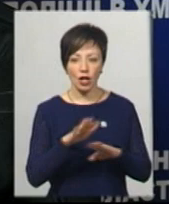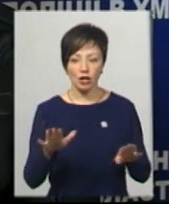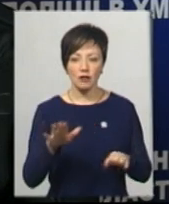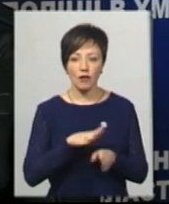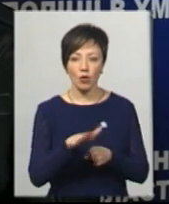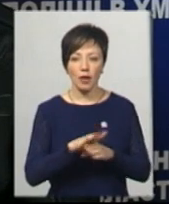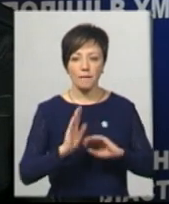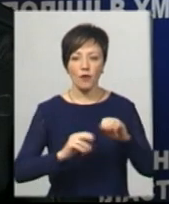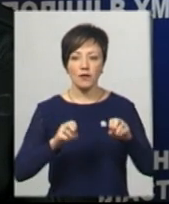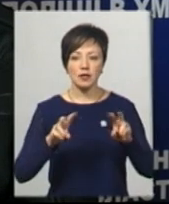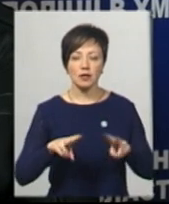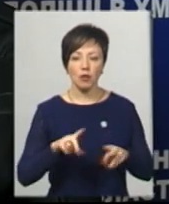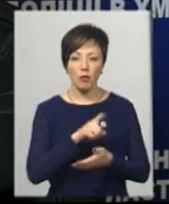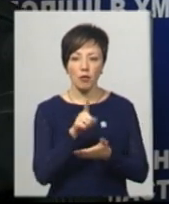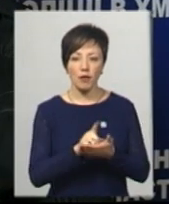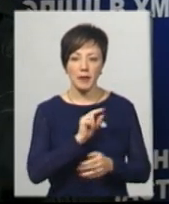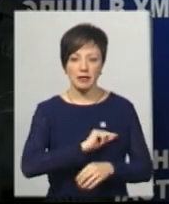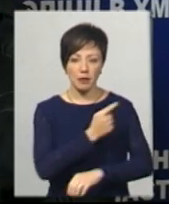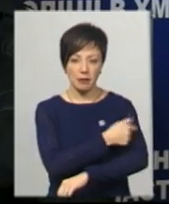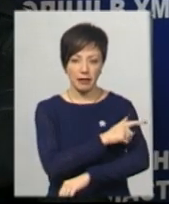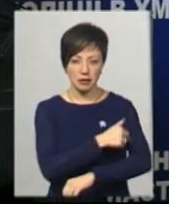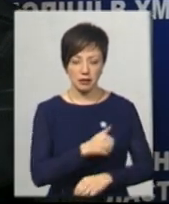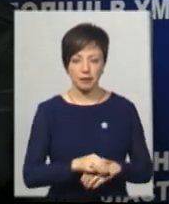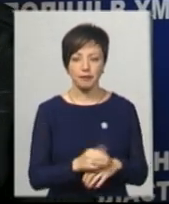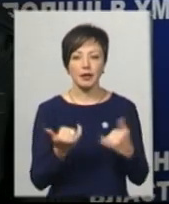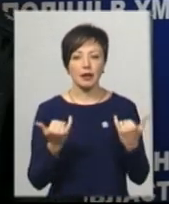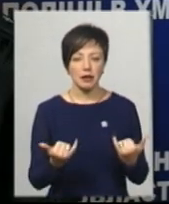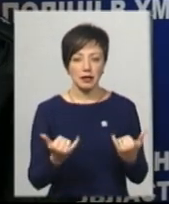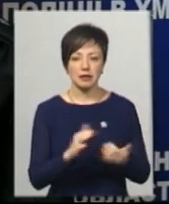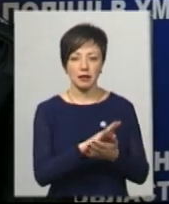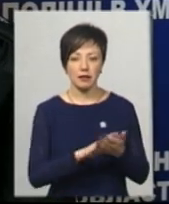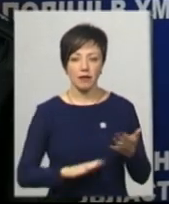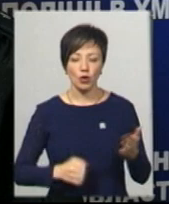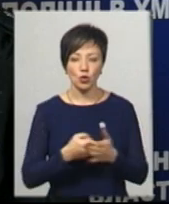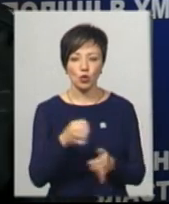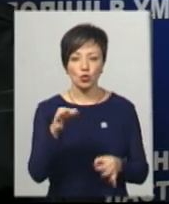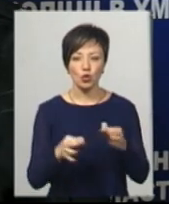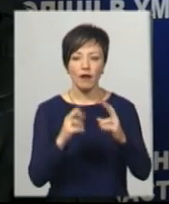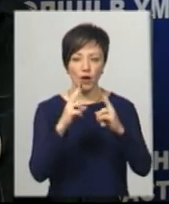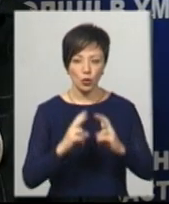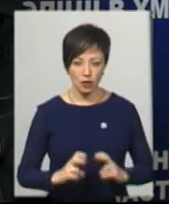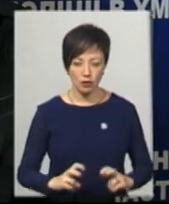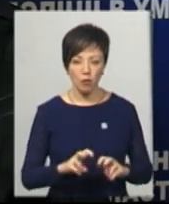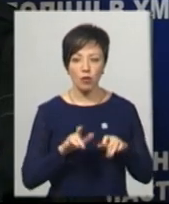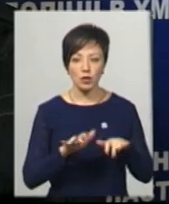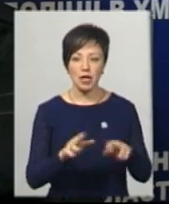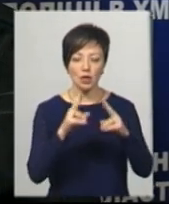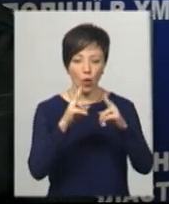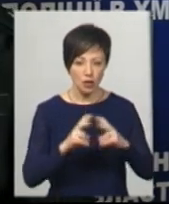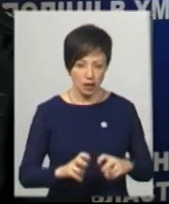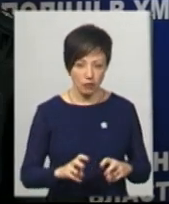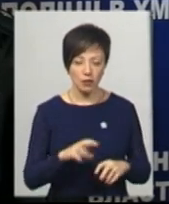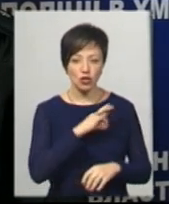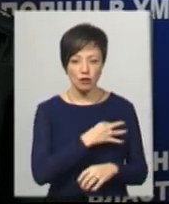обов'язків медичним або фармацевтичним працівником. Наразі триває досудове розслідування. У процесі розслідування